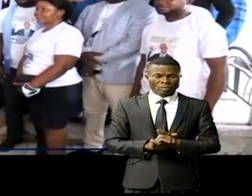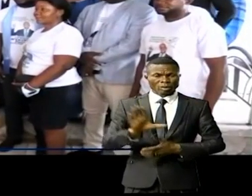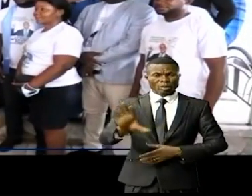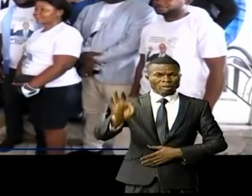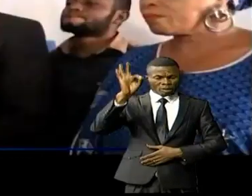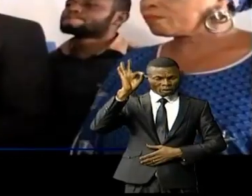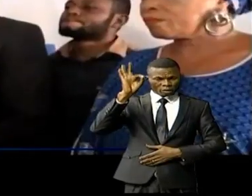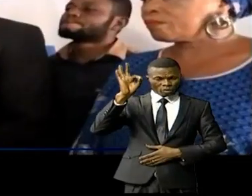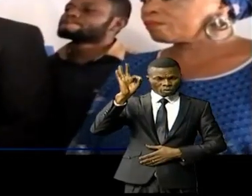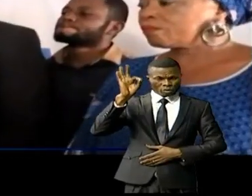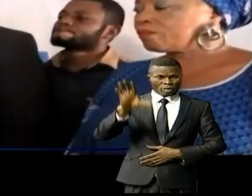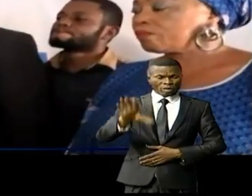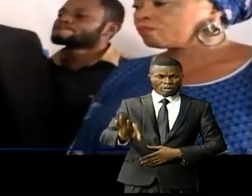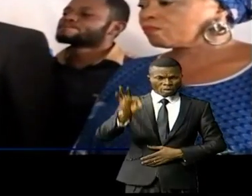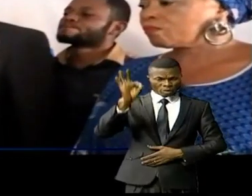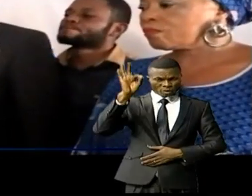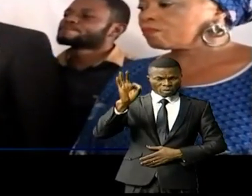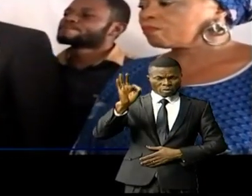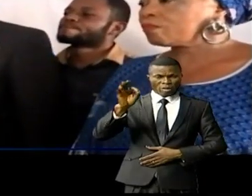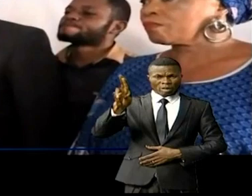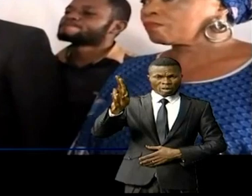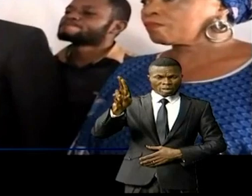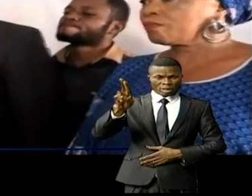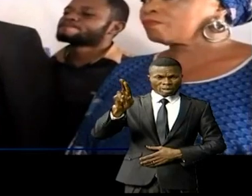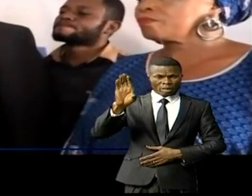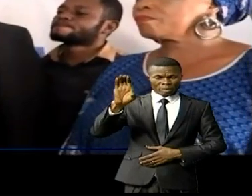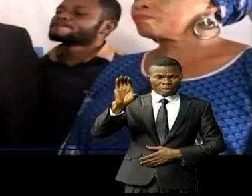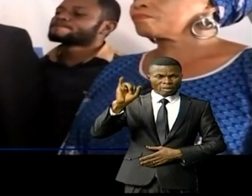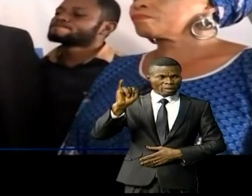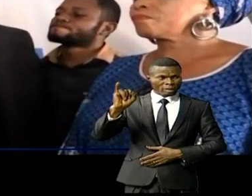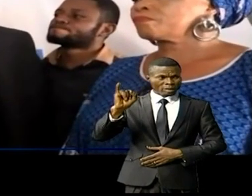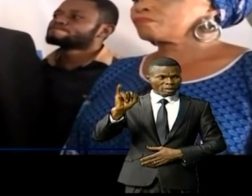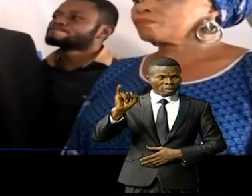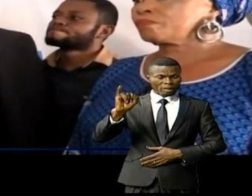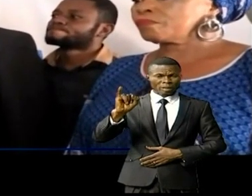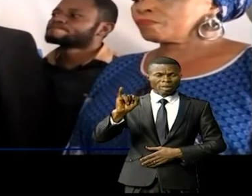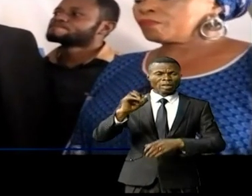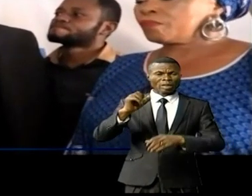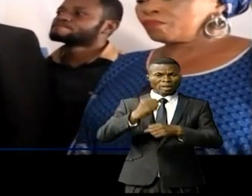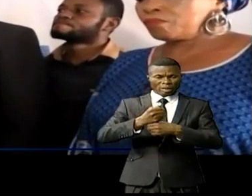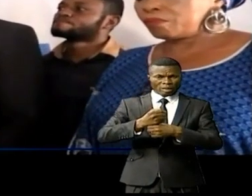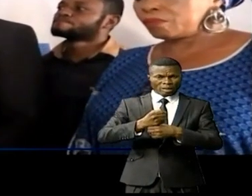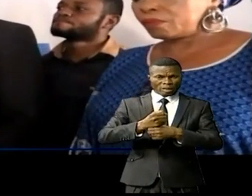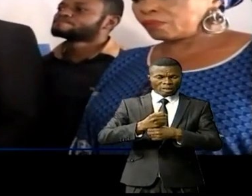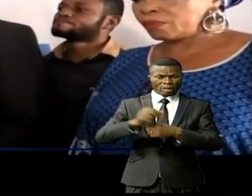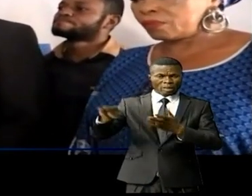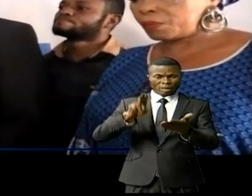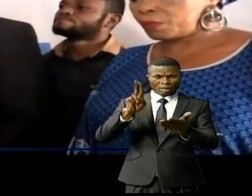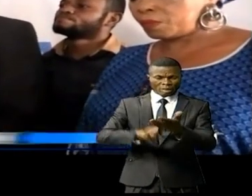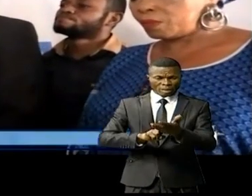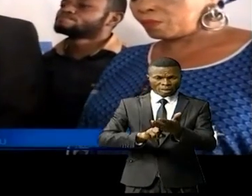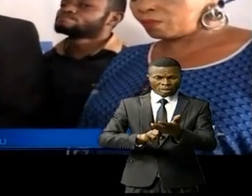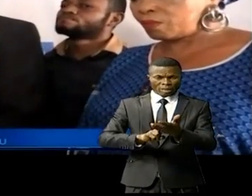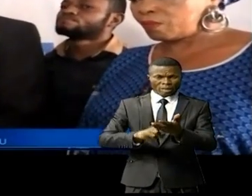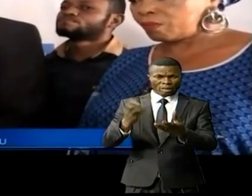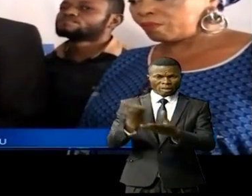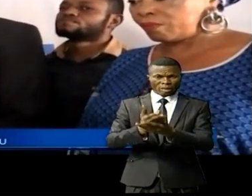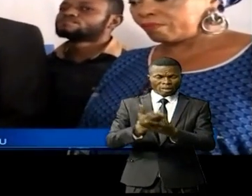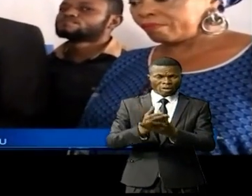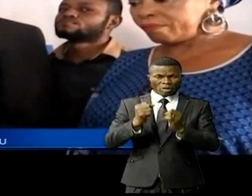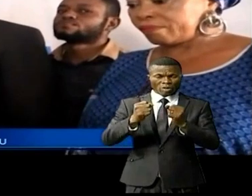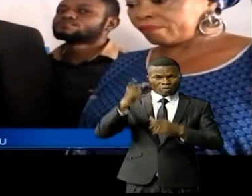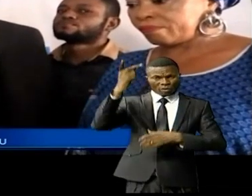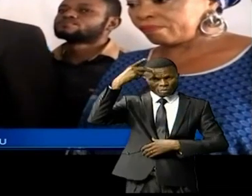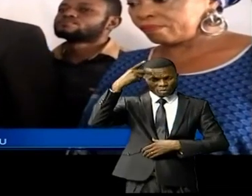que le BSEI a initié en venant signer la charte des forces politiques